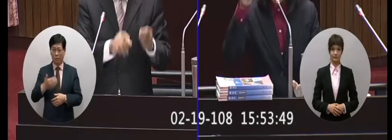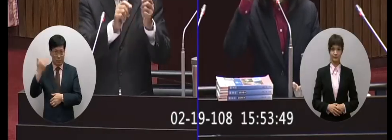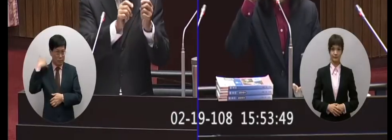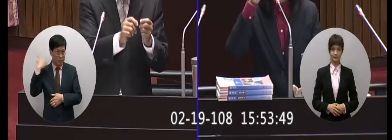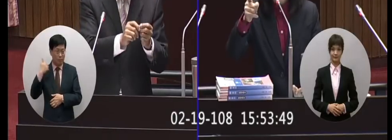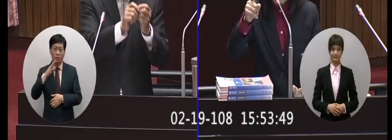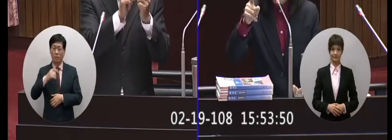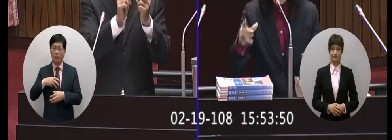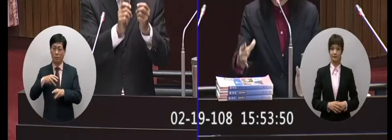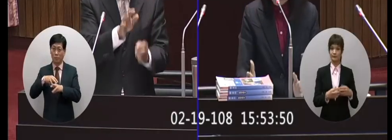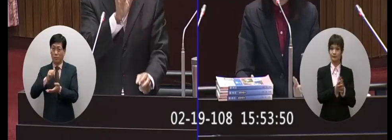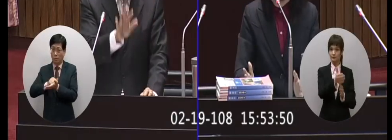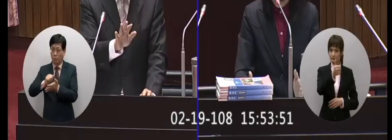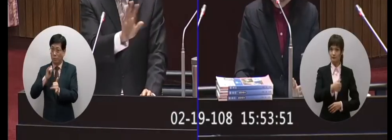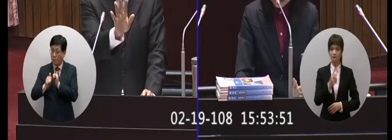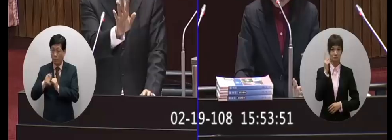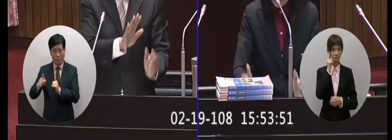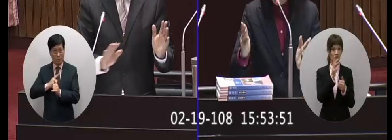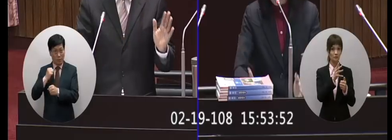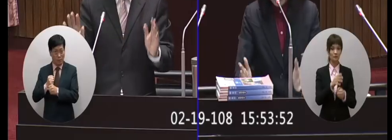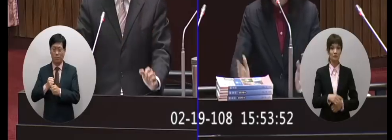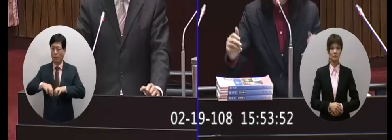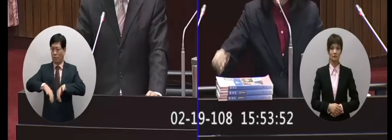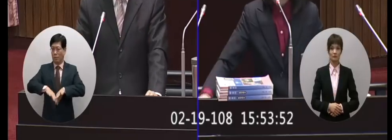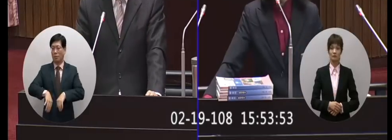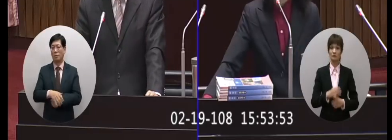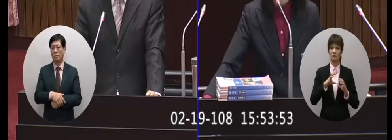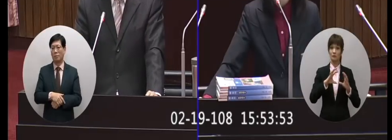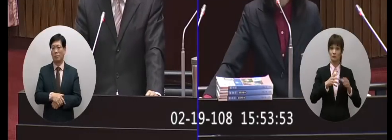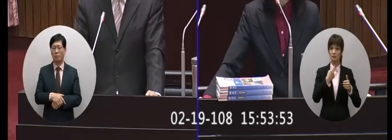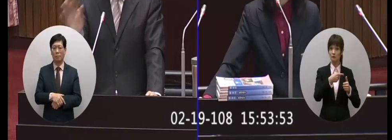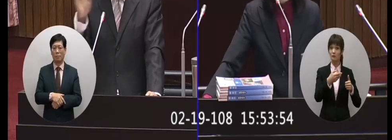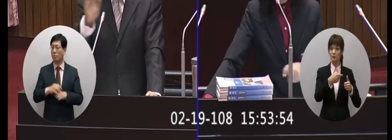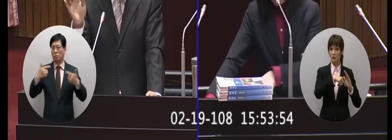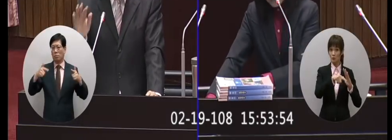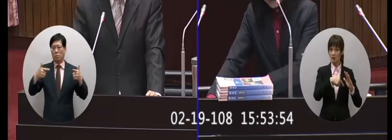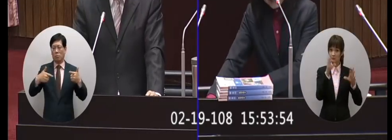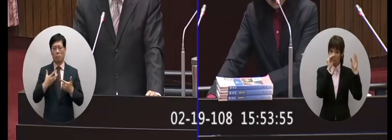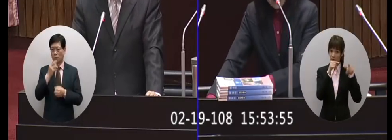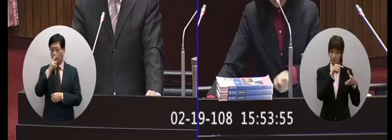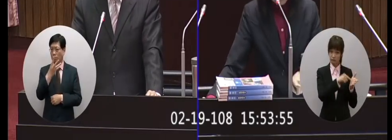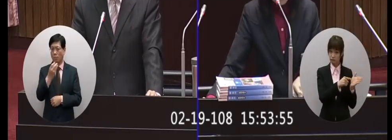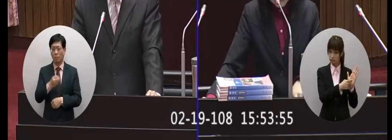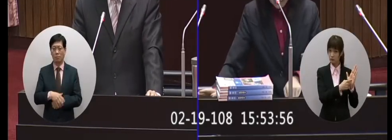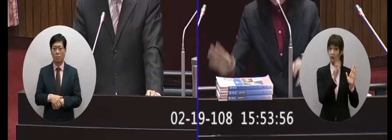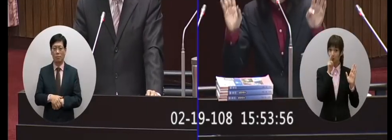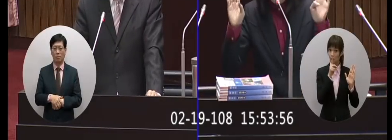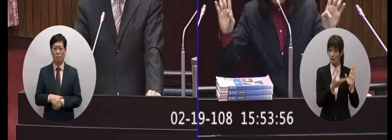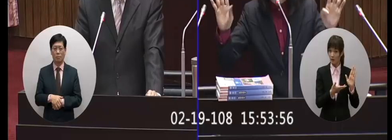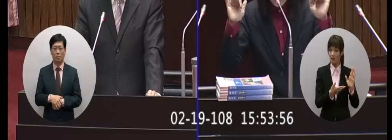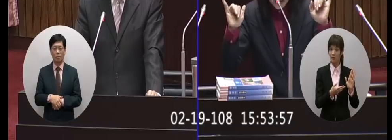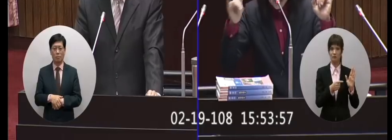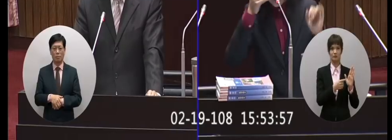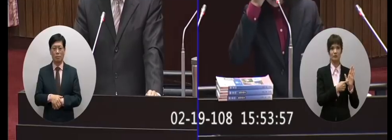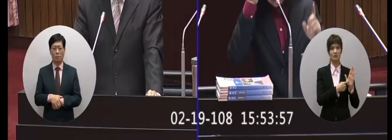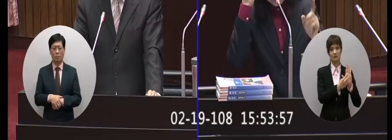過去是出版社那請問你回應一下那你覺得國教院是錯的咯這並不是錯國教院講了嘛應該要給